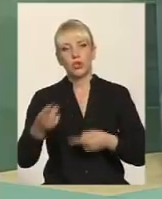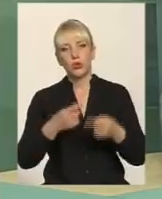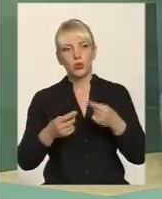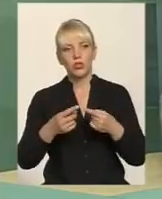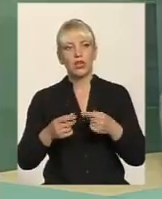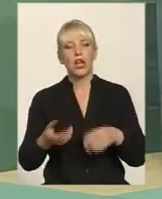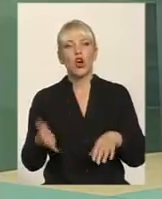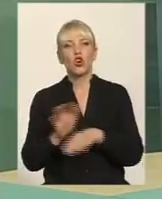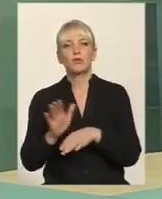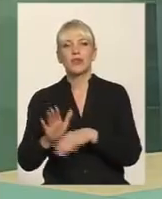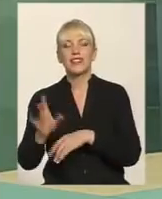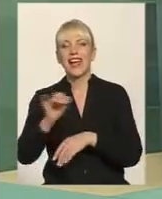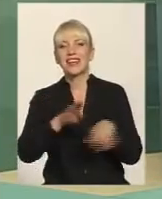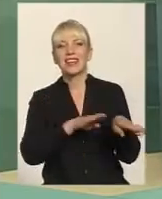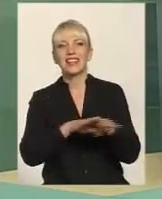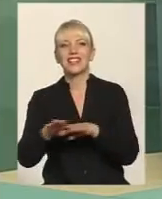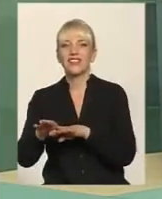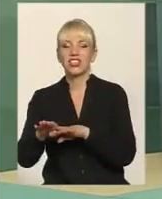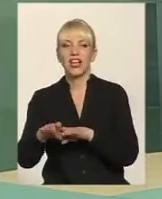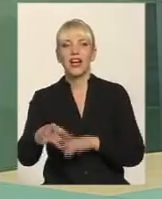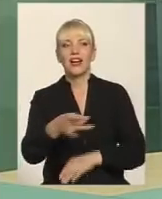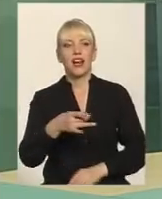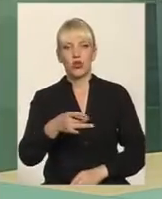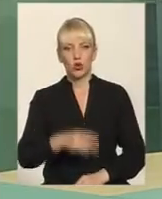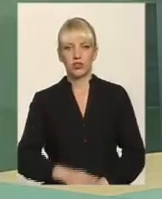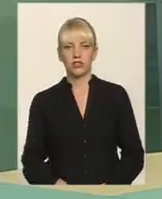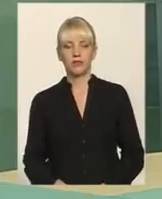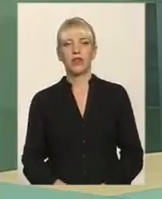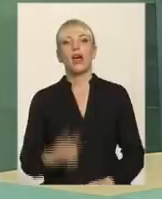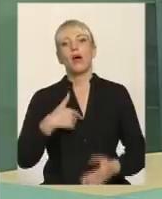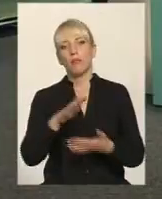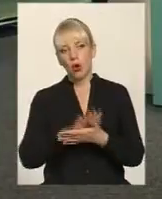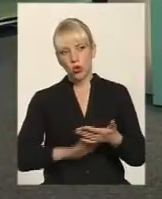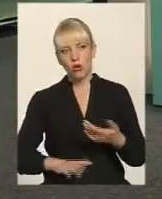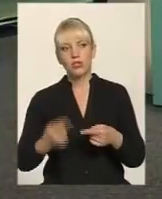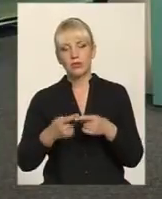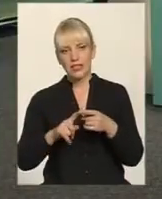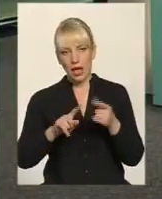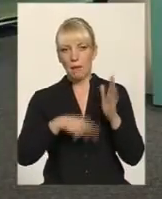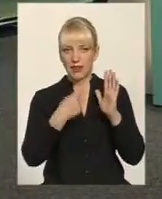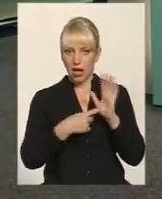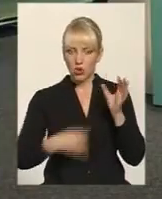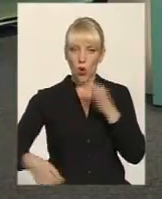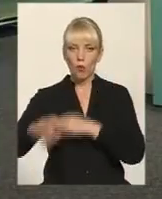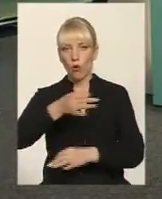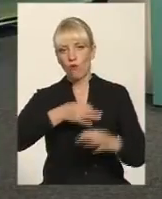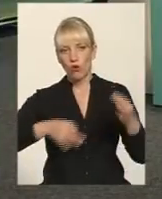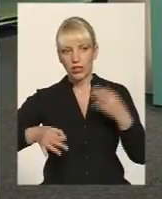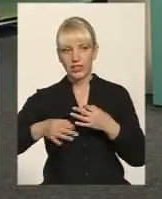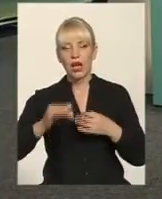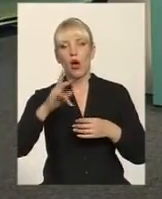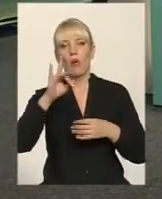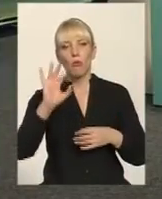на рівень Рад районних. Не можна в області роздавати землі, ті, які в районах. Ми продовжуємо питання, це вже питання адміністративно